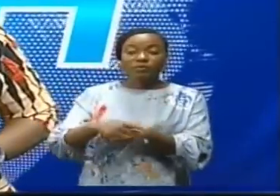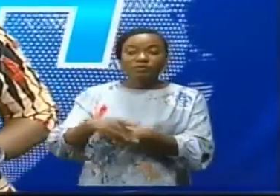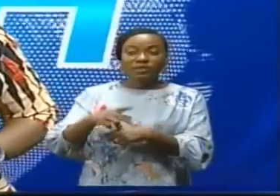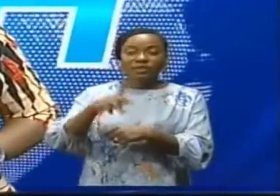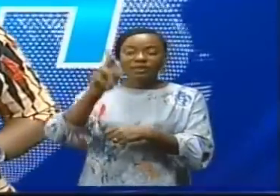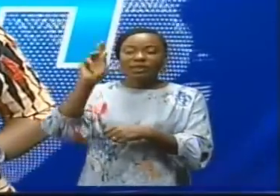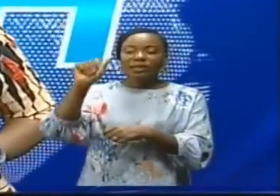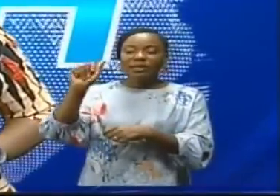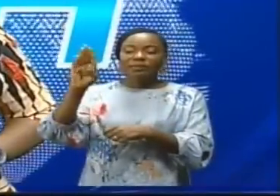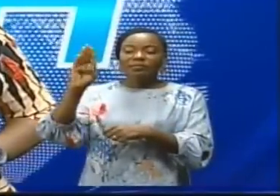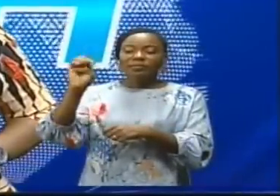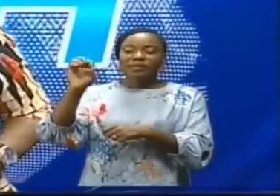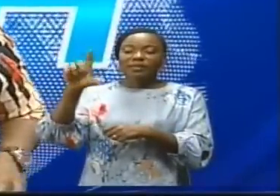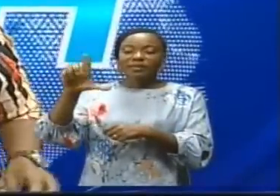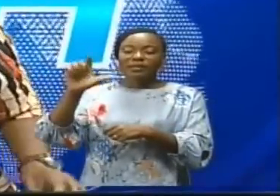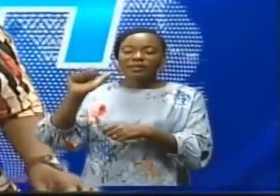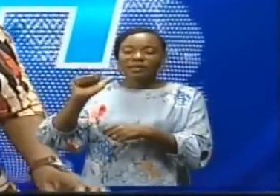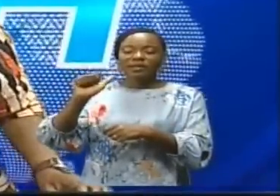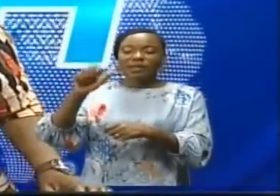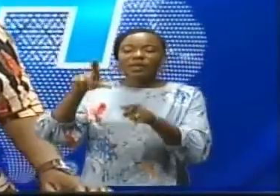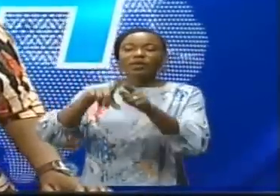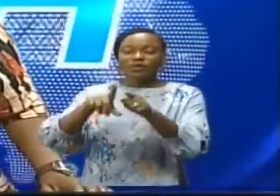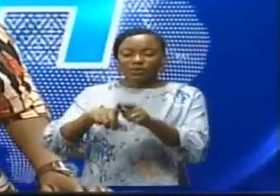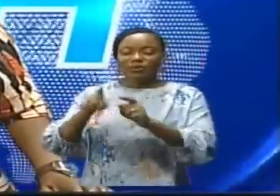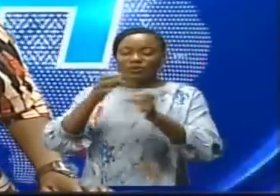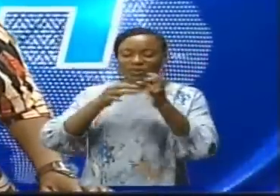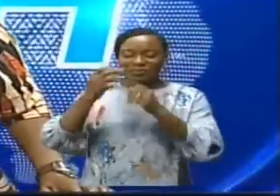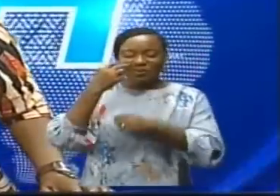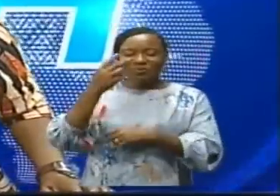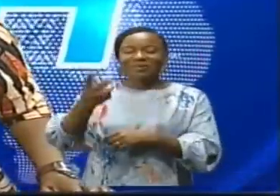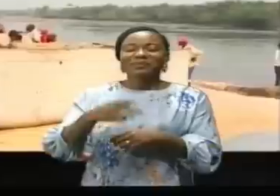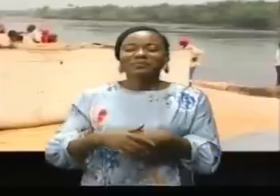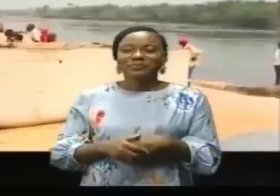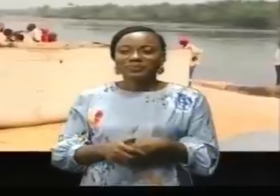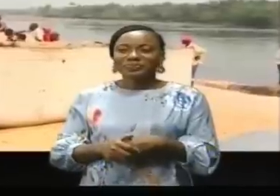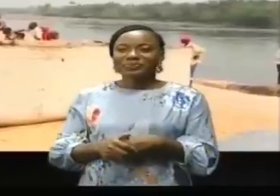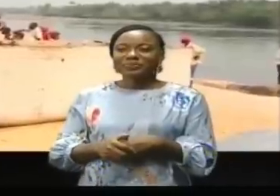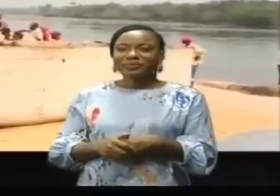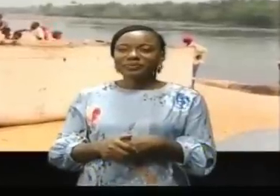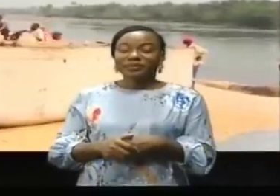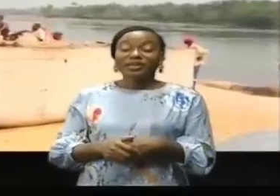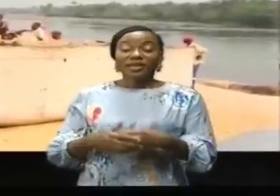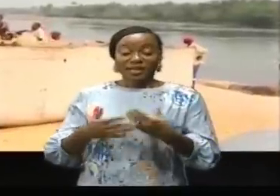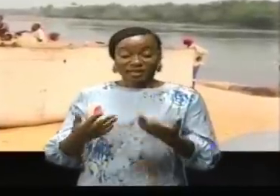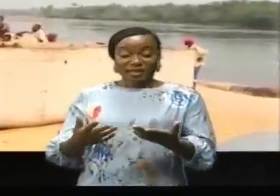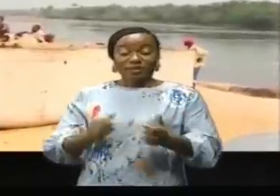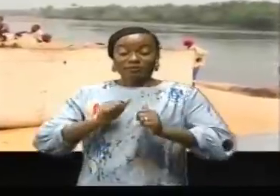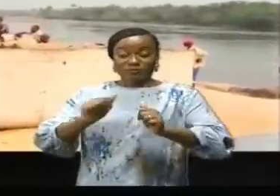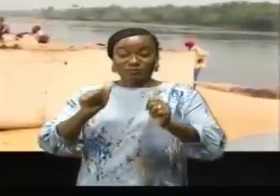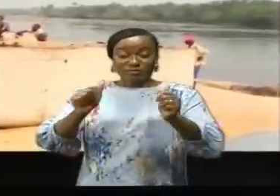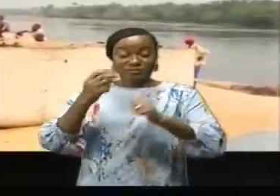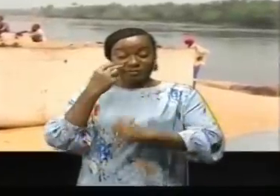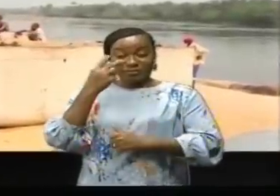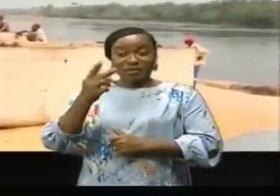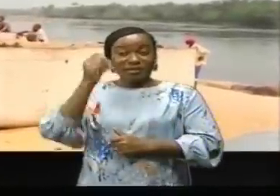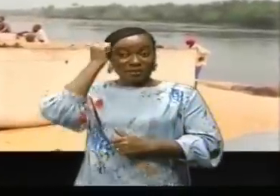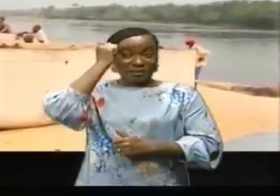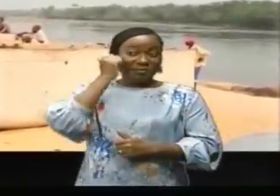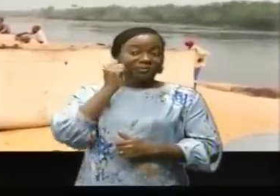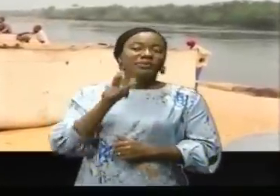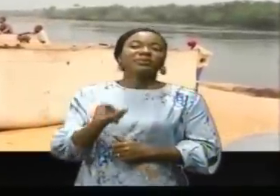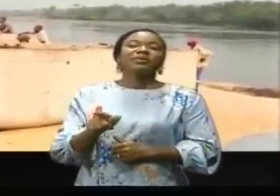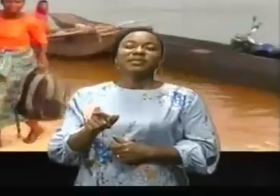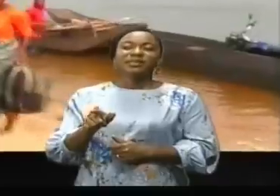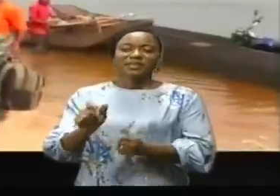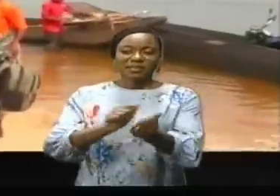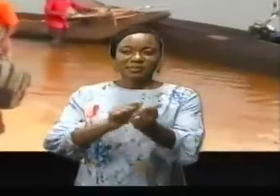Kabea Shikai. Sylvain Kabea nous fait le point. Un bac motorisé sera jeté sur la rivière Louloua, sur